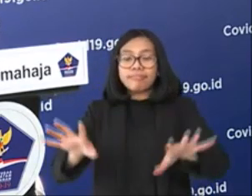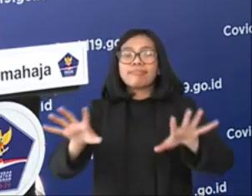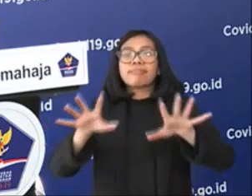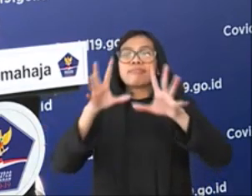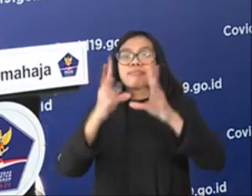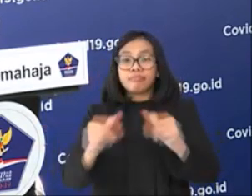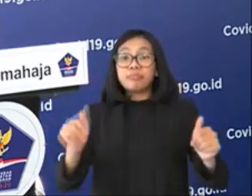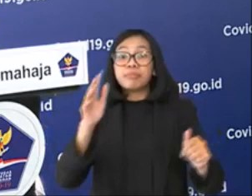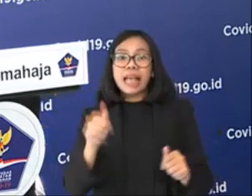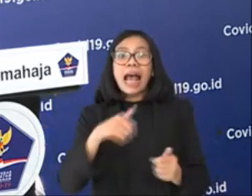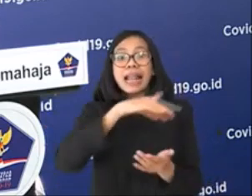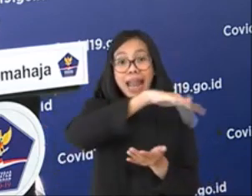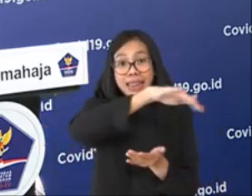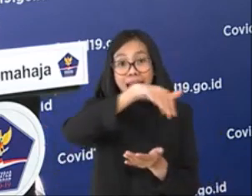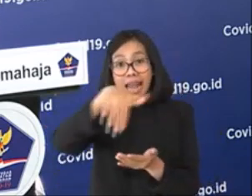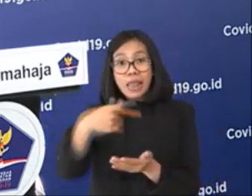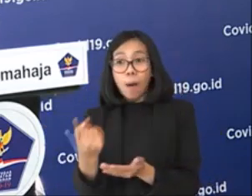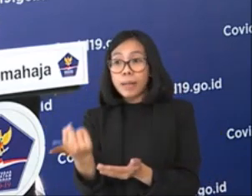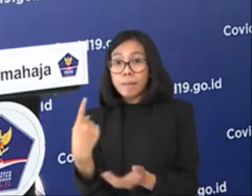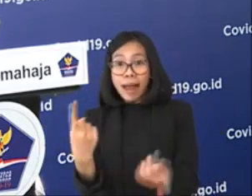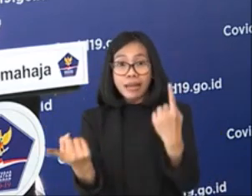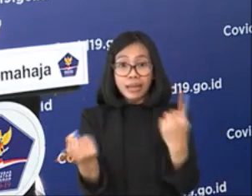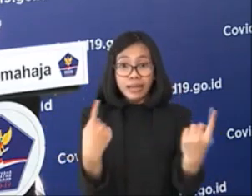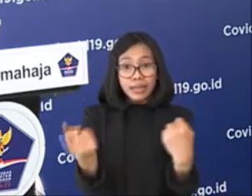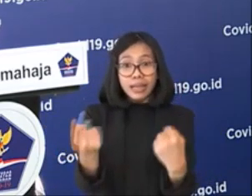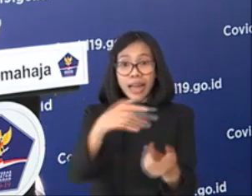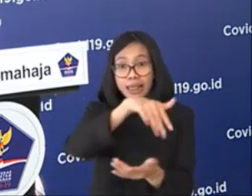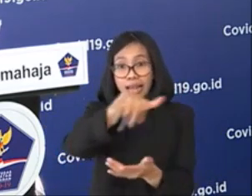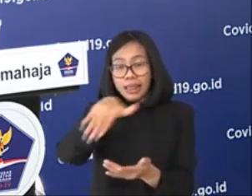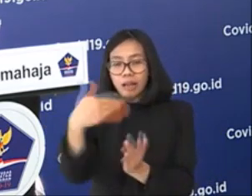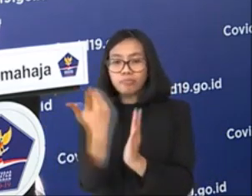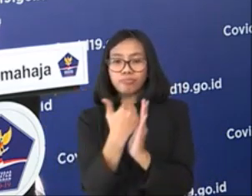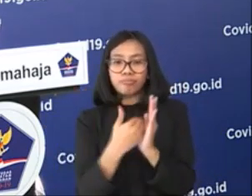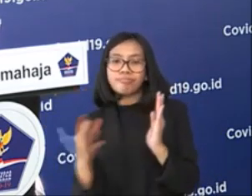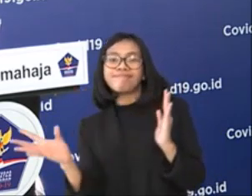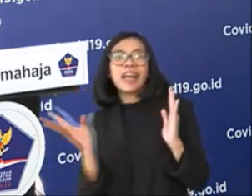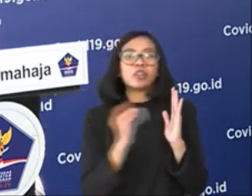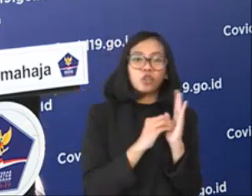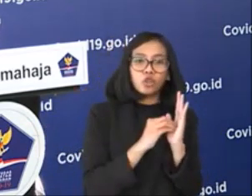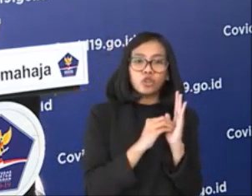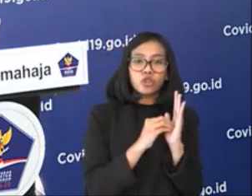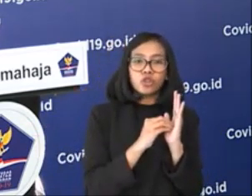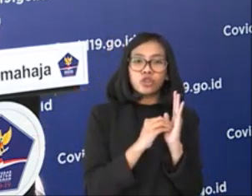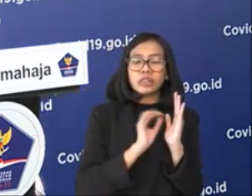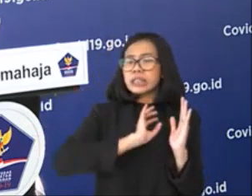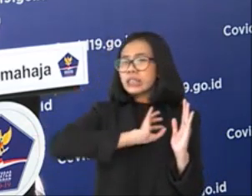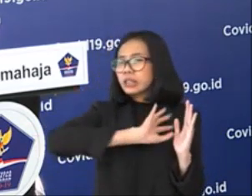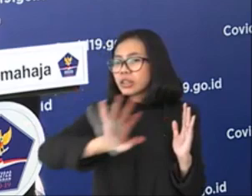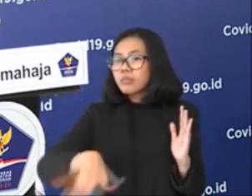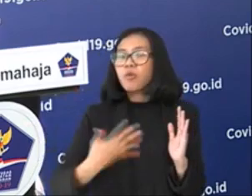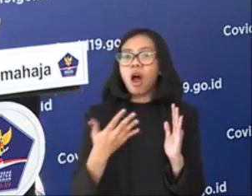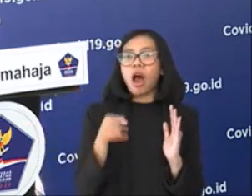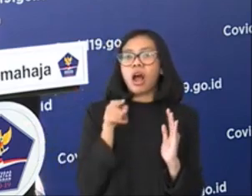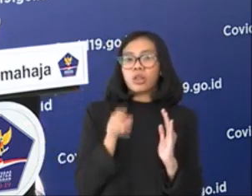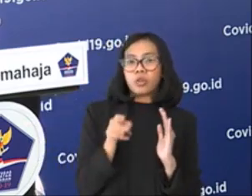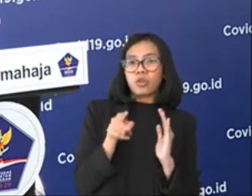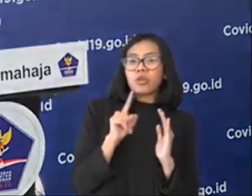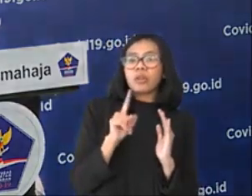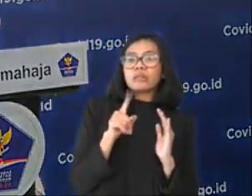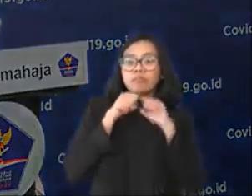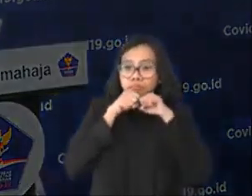pribadi yang Anda masukkan dalam penilaian pribadi ini tidak akan bisa dilihat oleh publik. Ini masuk dalam faktor